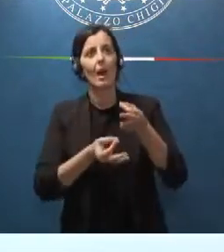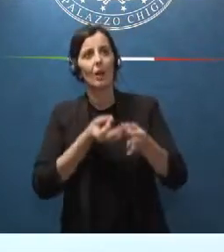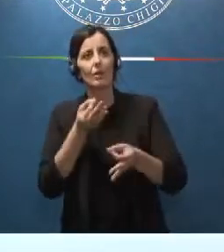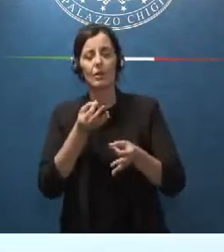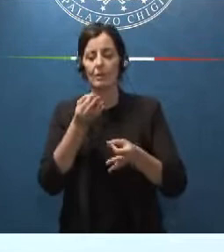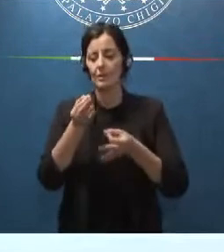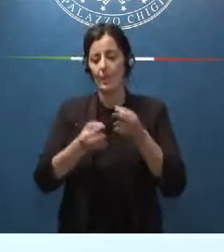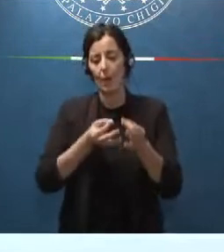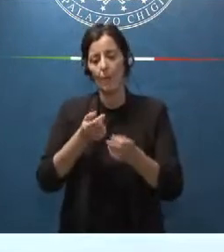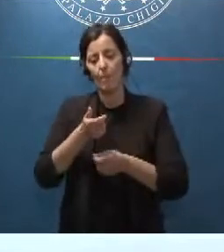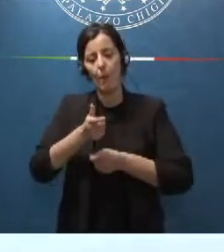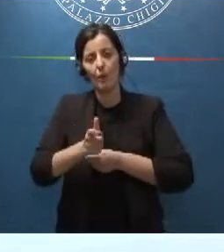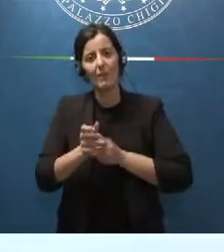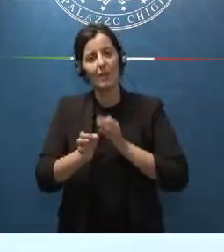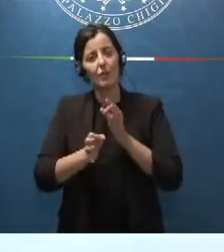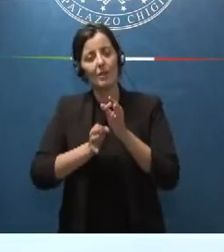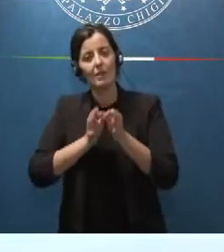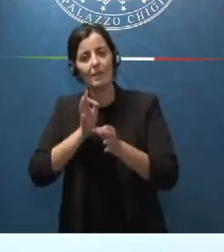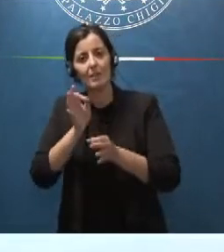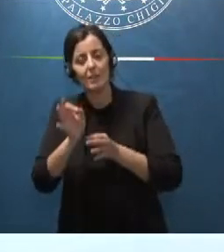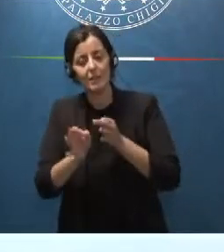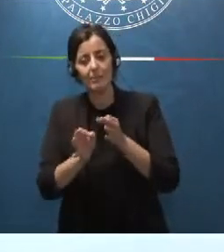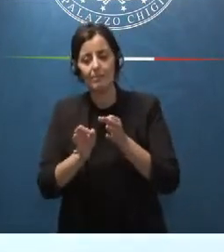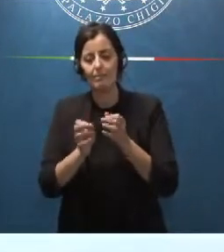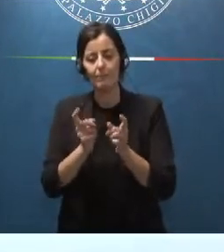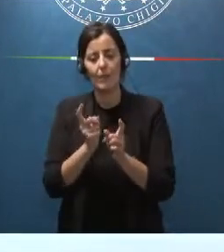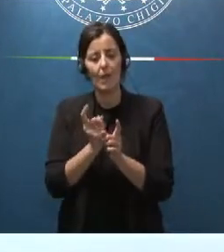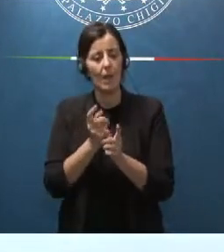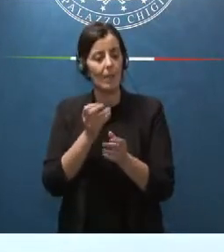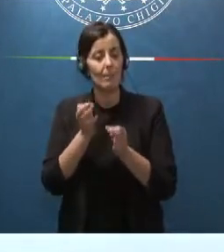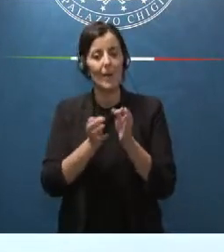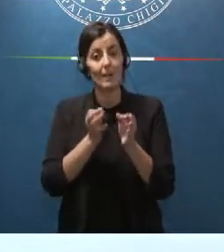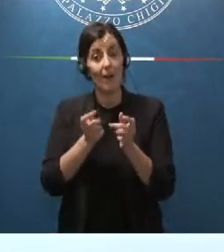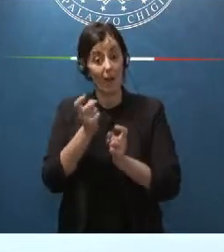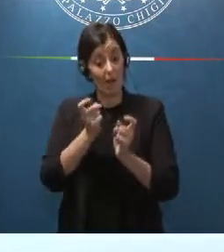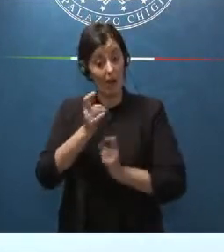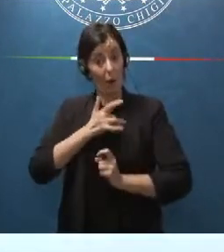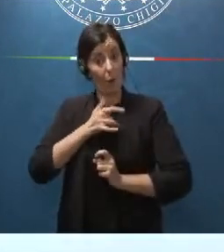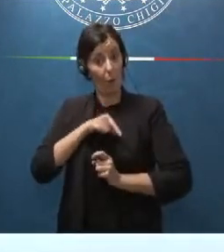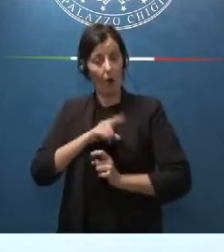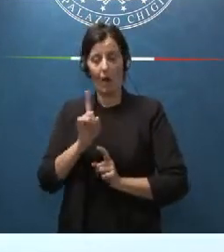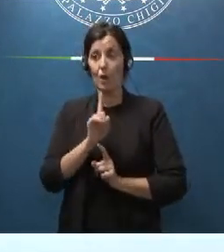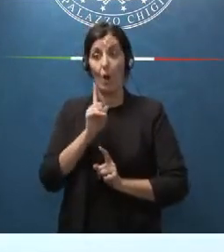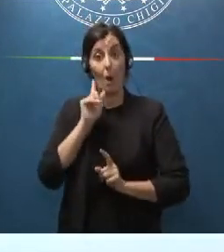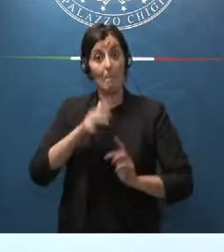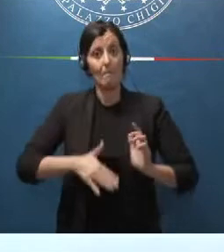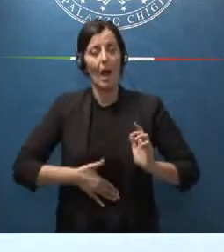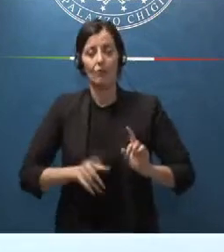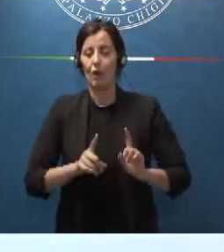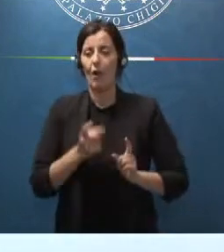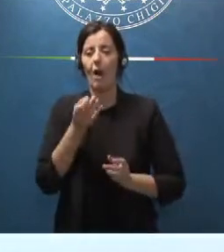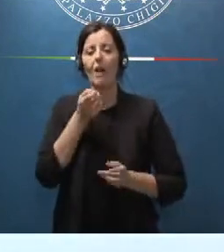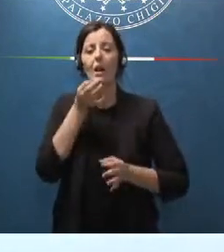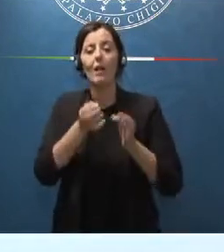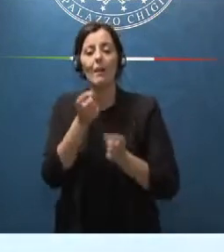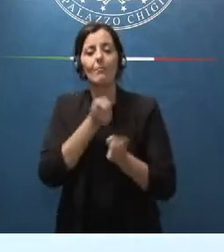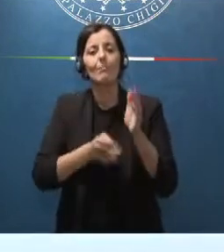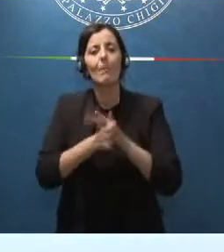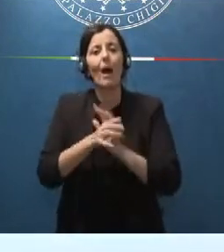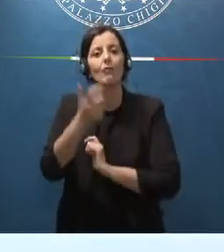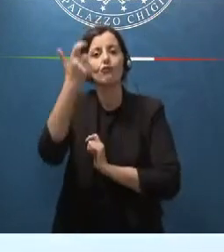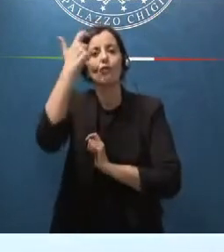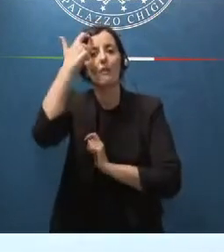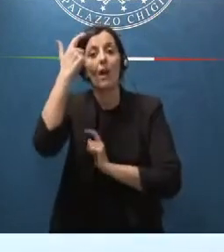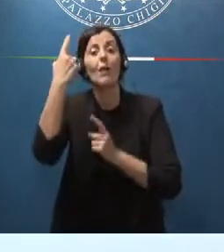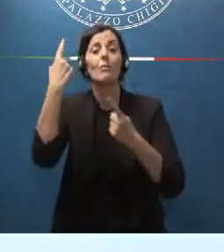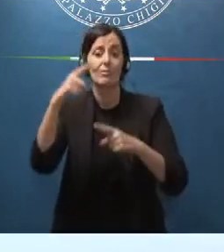ragioni della non del cuore e tantomeno della pancia ma del cervello ecco questo è